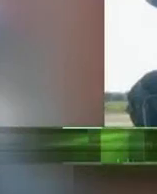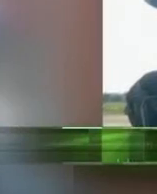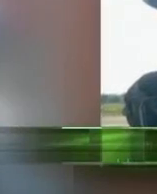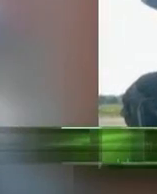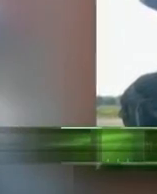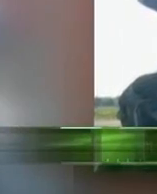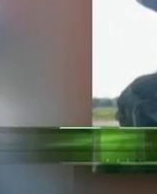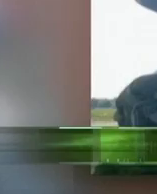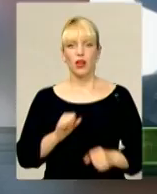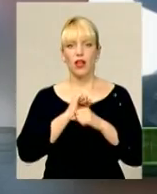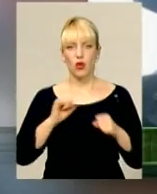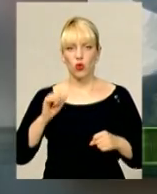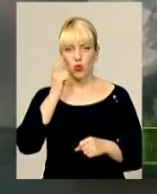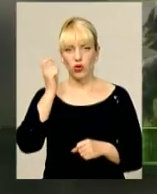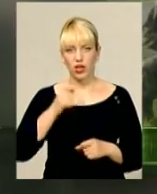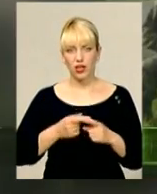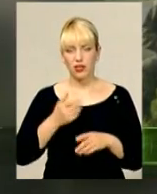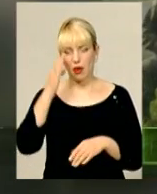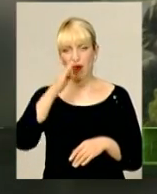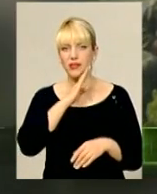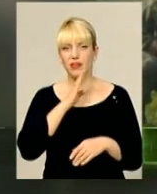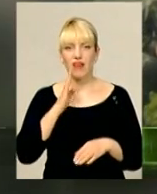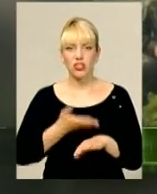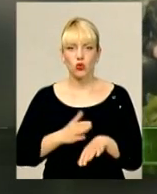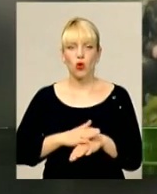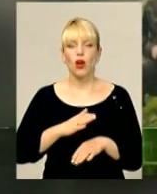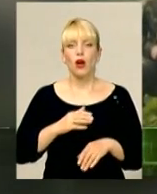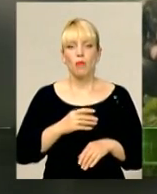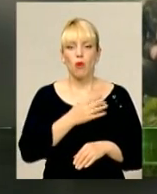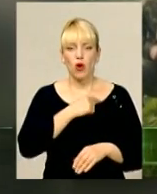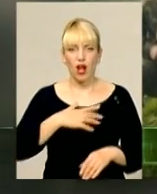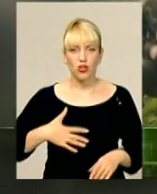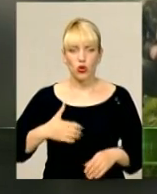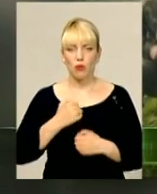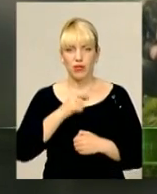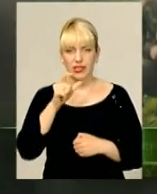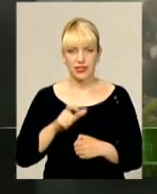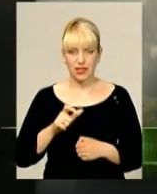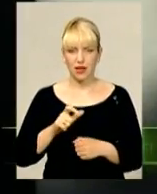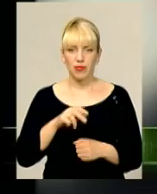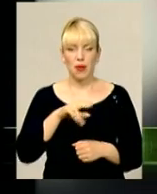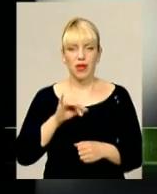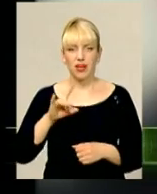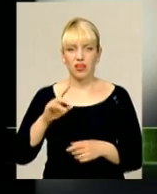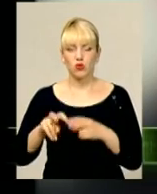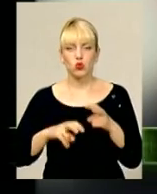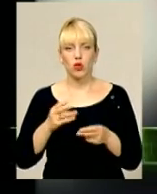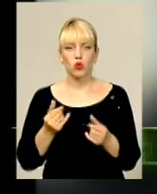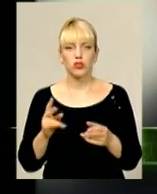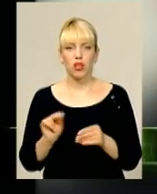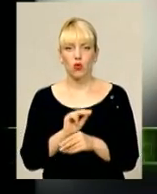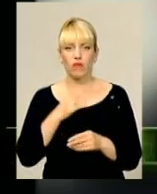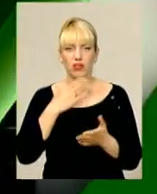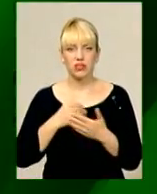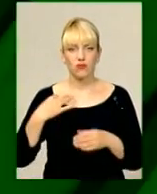Про герої України. Батьки важкопораненого бійця 8-го полку спецпризначення Олександра Петерківського шукають гроші на лікування